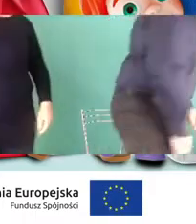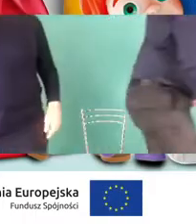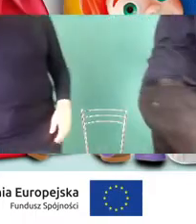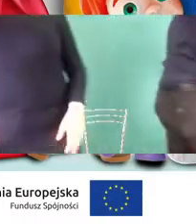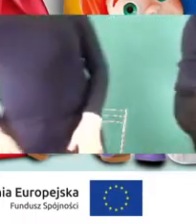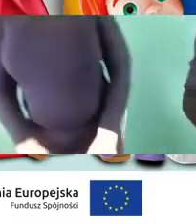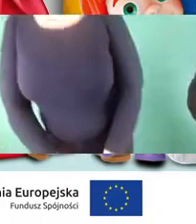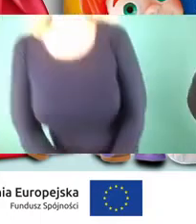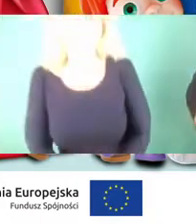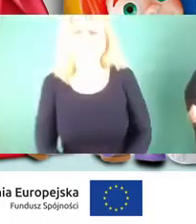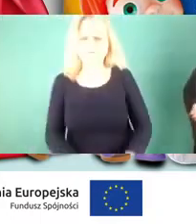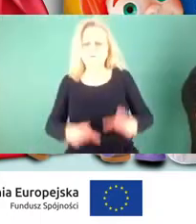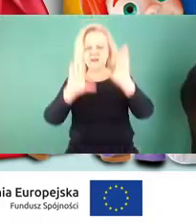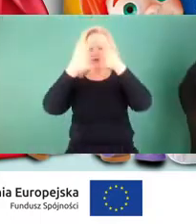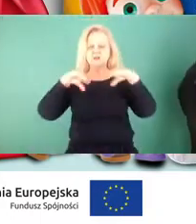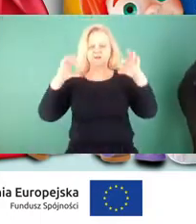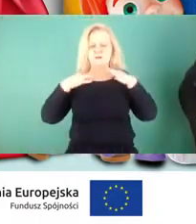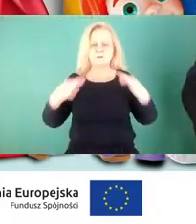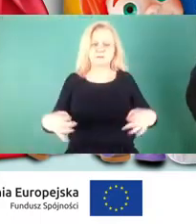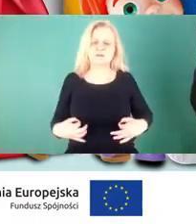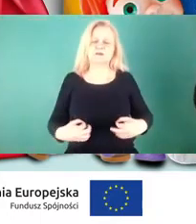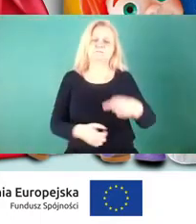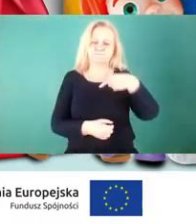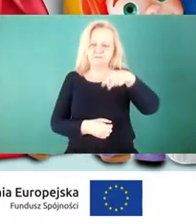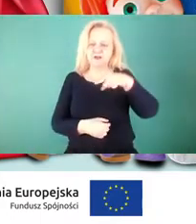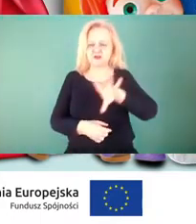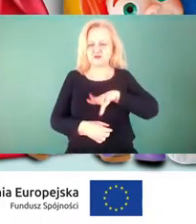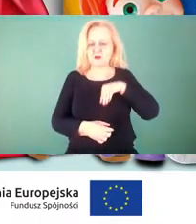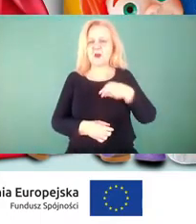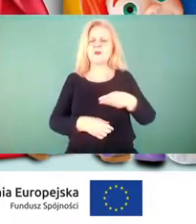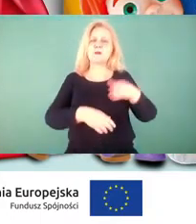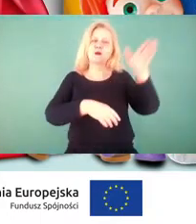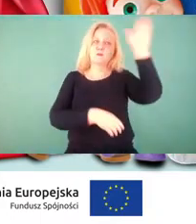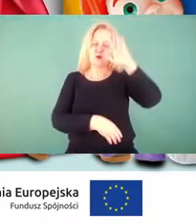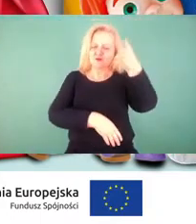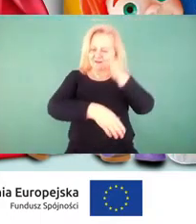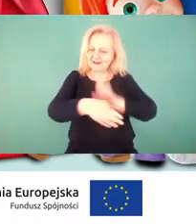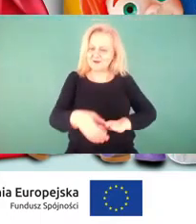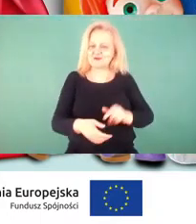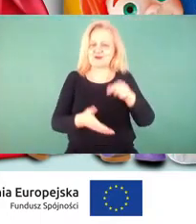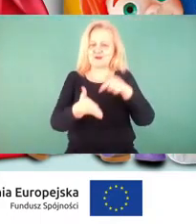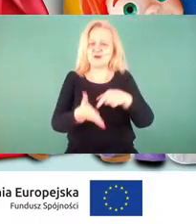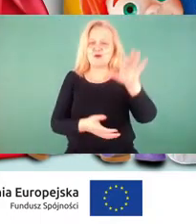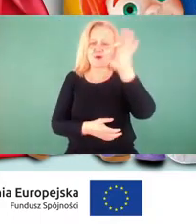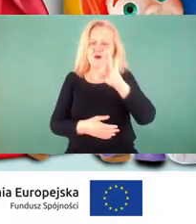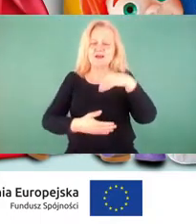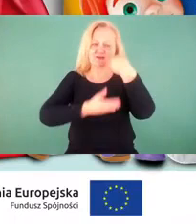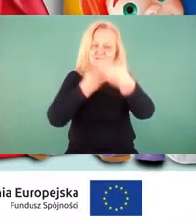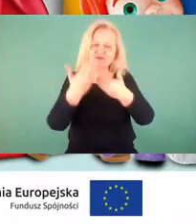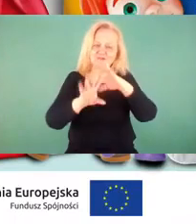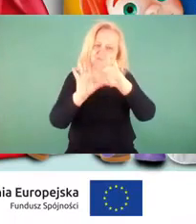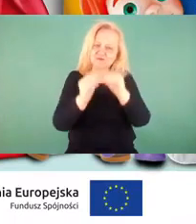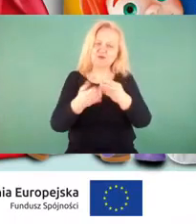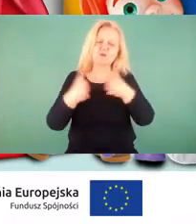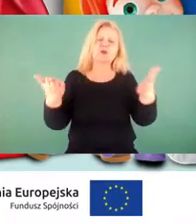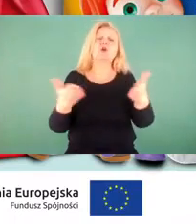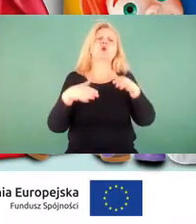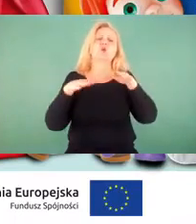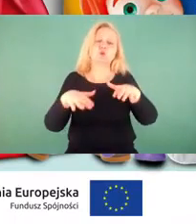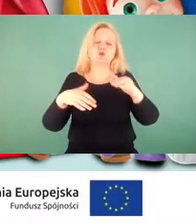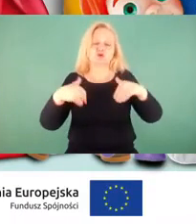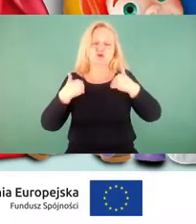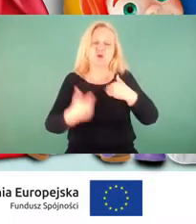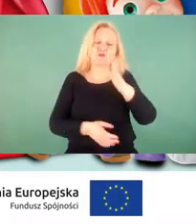Szanowni Państwo, zbliżają się Święta Bożego Narodzenia. Z tej okazji życzę wszystkim dużo zdrowia, uśmiechu,